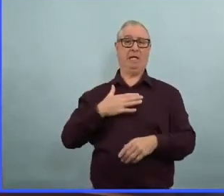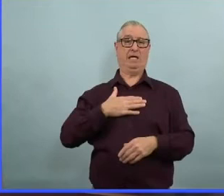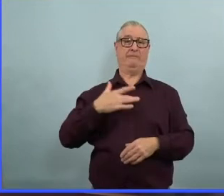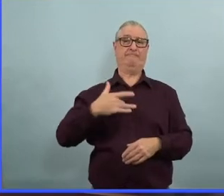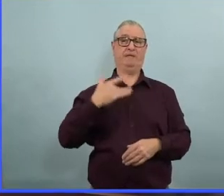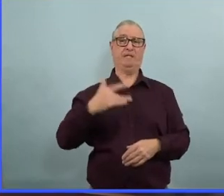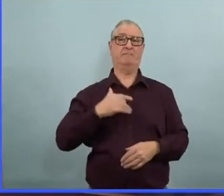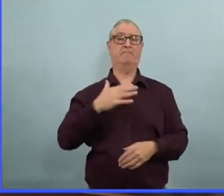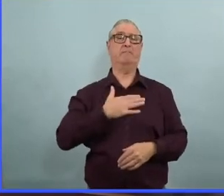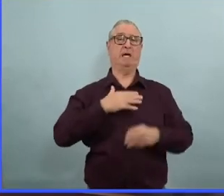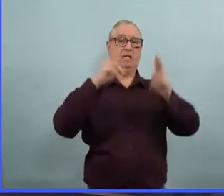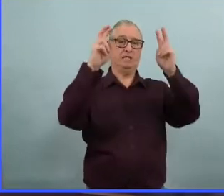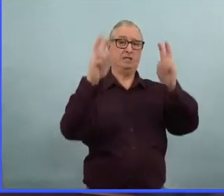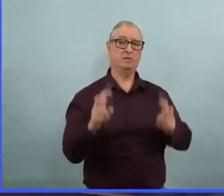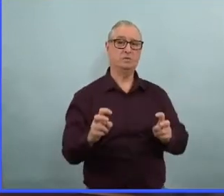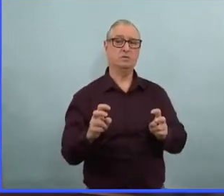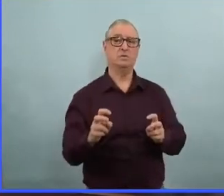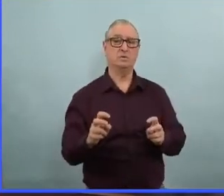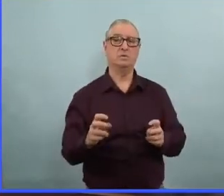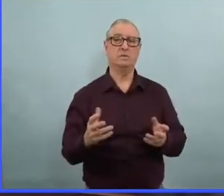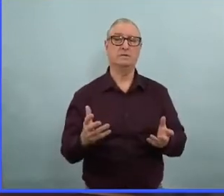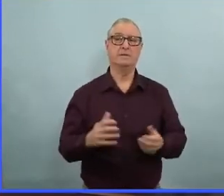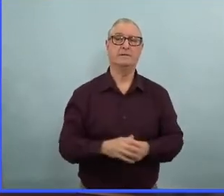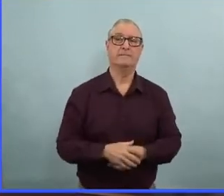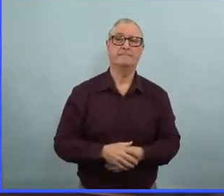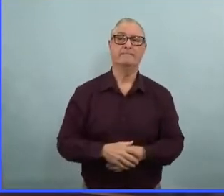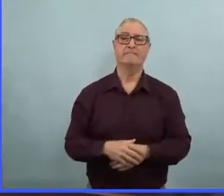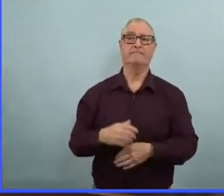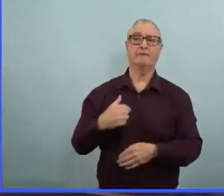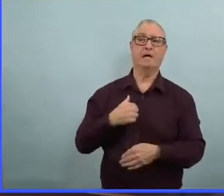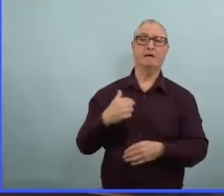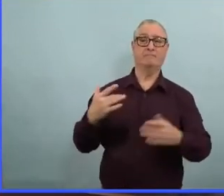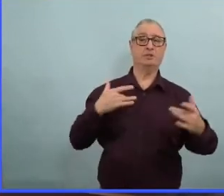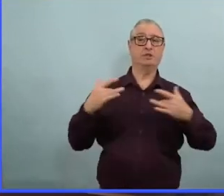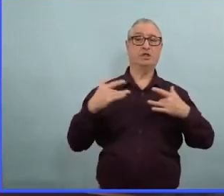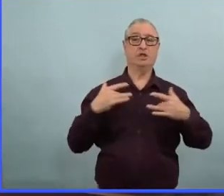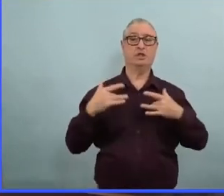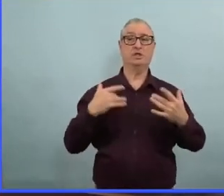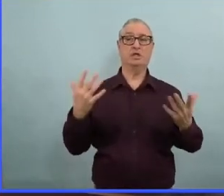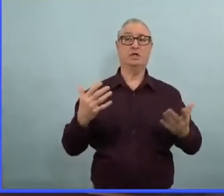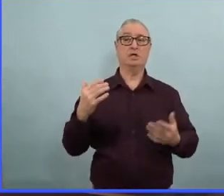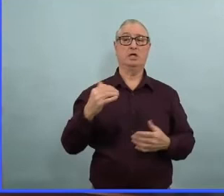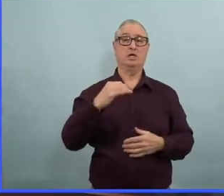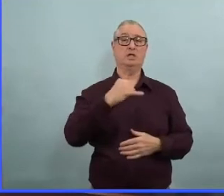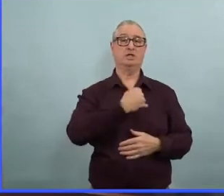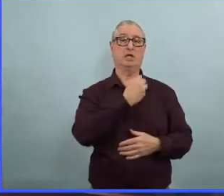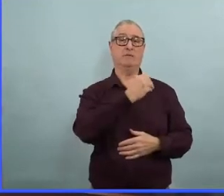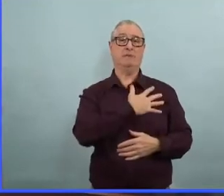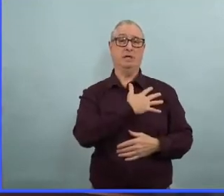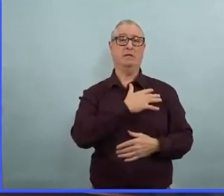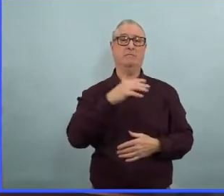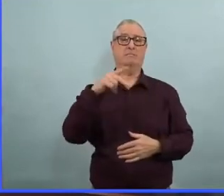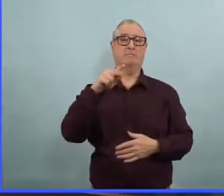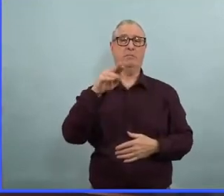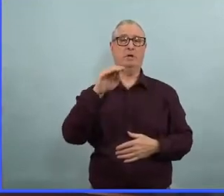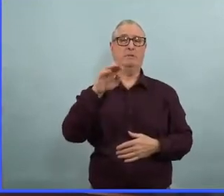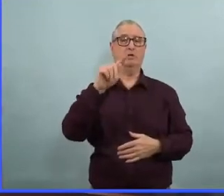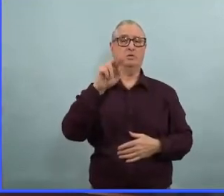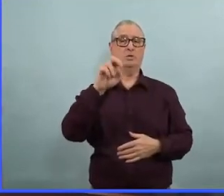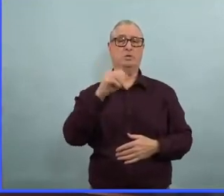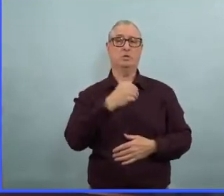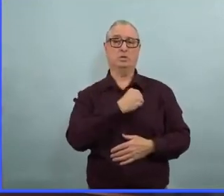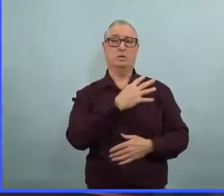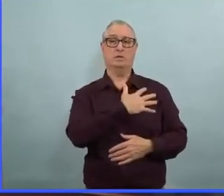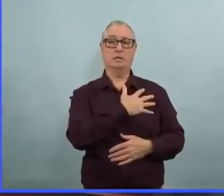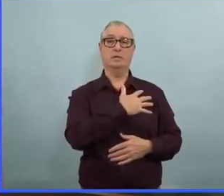J'ai des préoccupations au sujet du mandat que notre Premier ministre canadien a imposé parce que j'ai des préoccupations